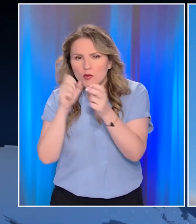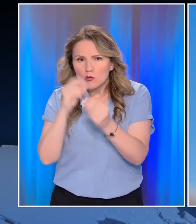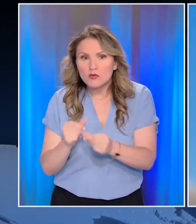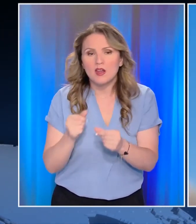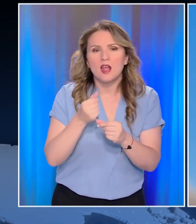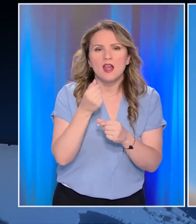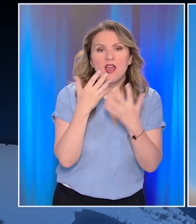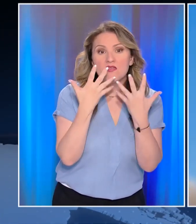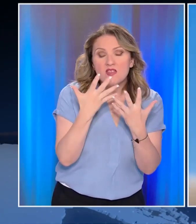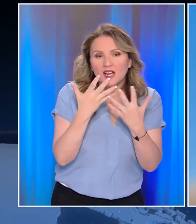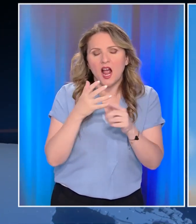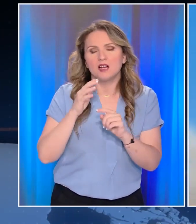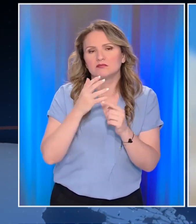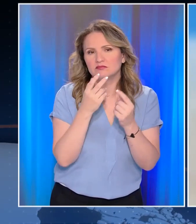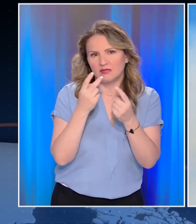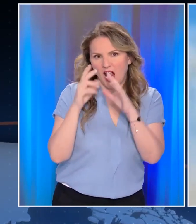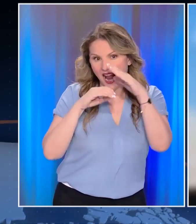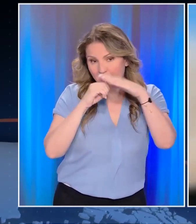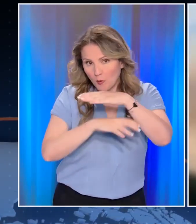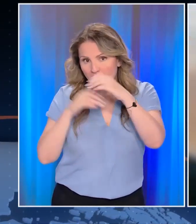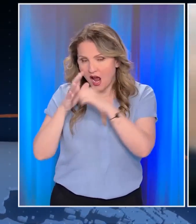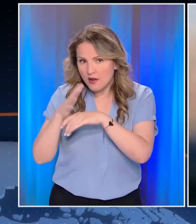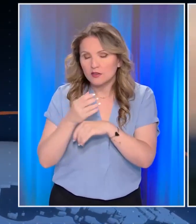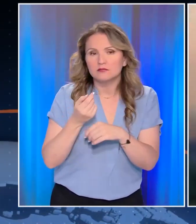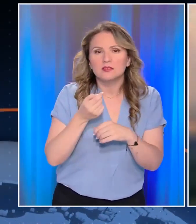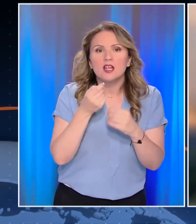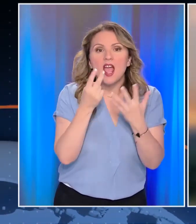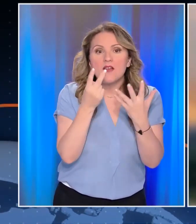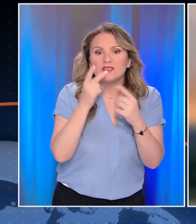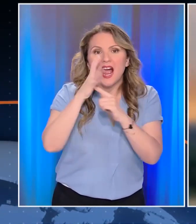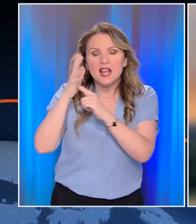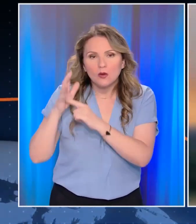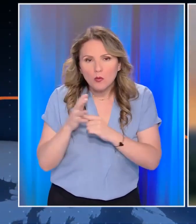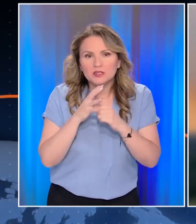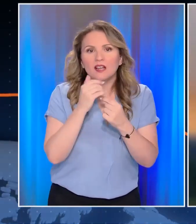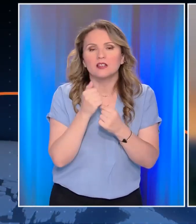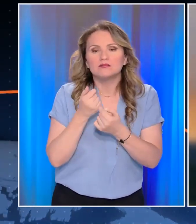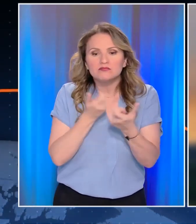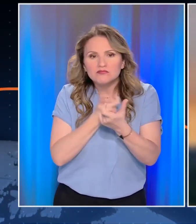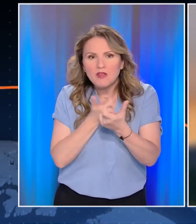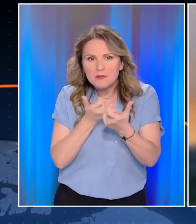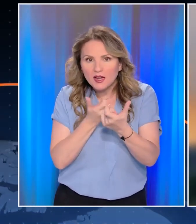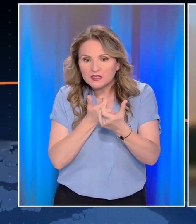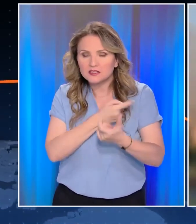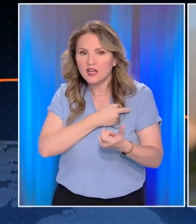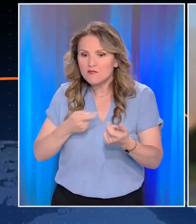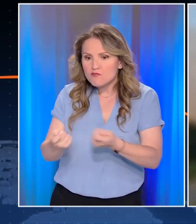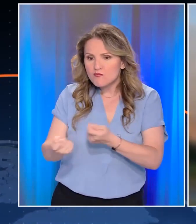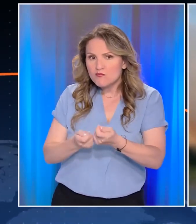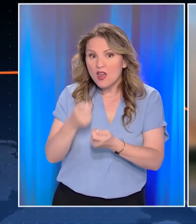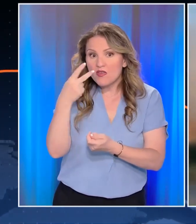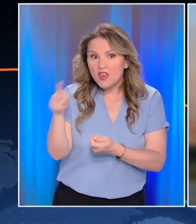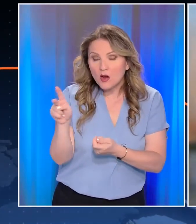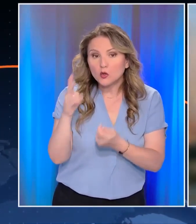7 ελικόπτερα εκ των οποίων ένα συντονιστικό και δύο του ελληνικού στρατού. πυροσβεστική υπηρεσία από πάρα πολύ νωρίς σήμερα το πρωί ενισχύθηκε με